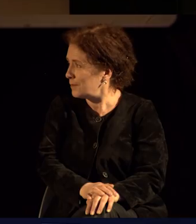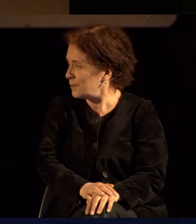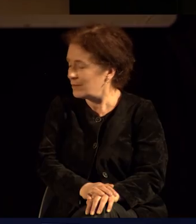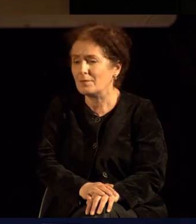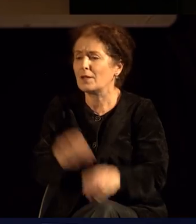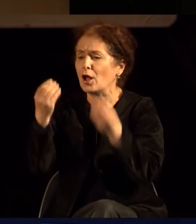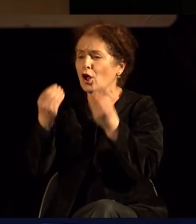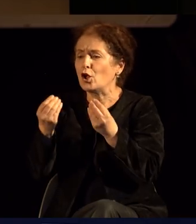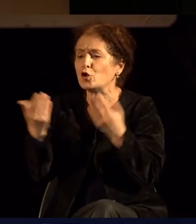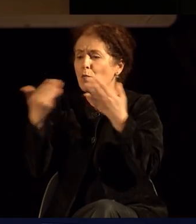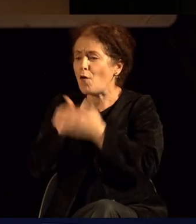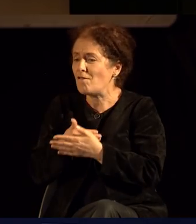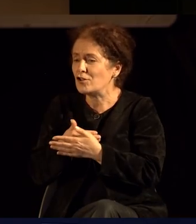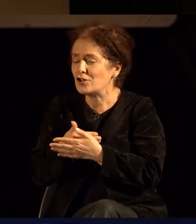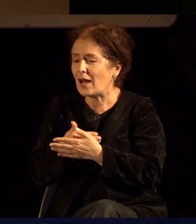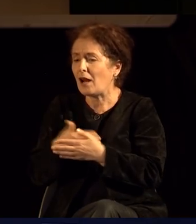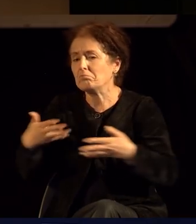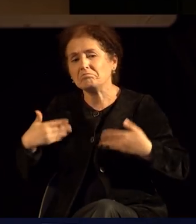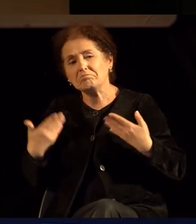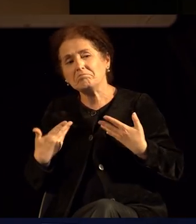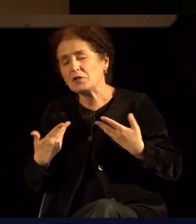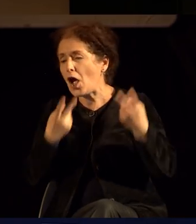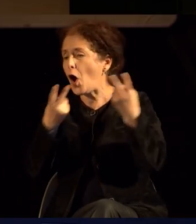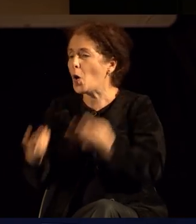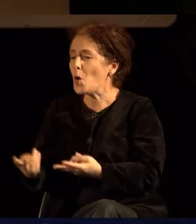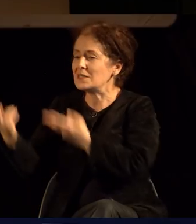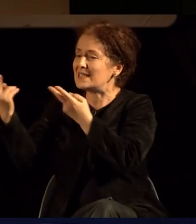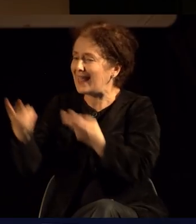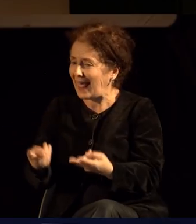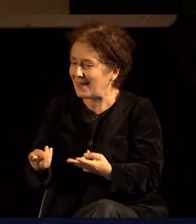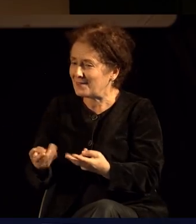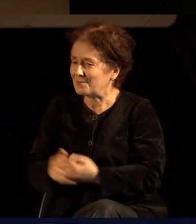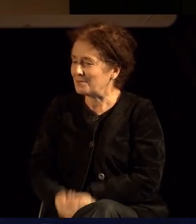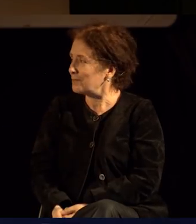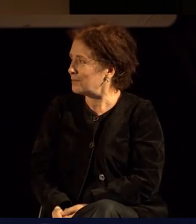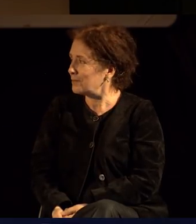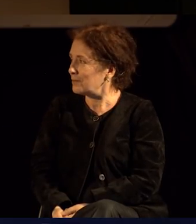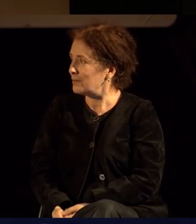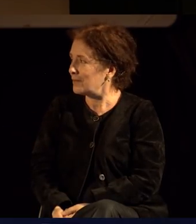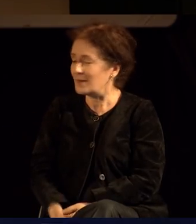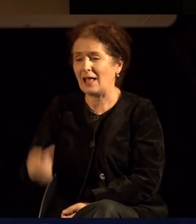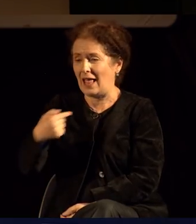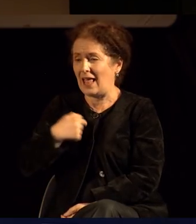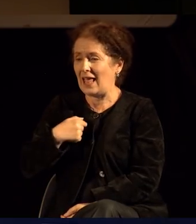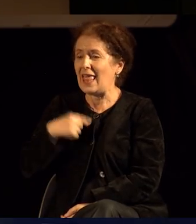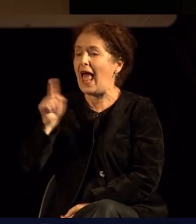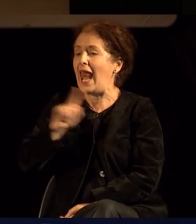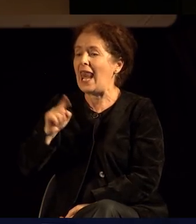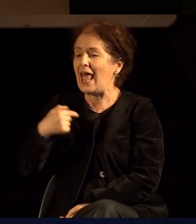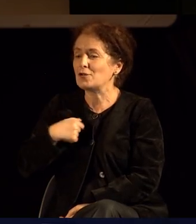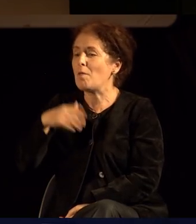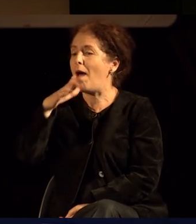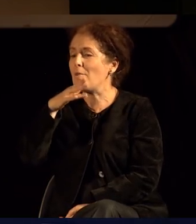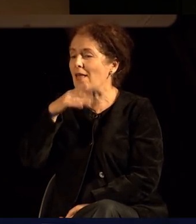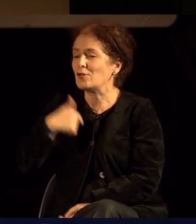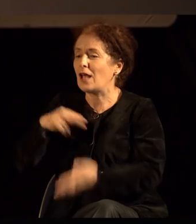Добро вечер, драги гости. Не сум македонски политичери, нема да